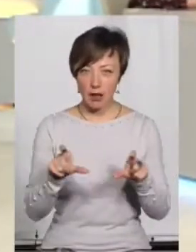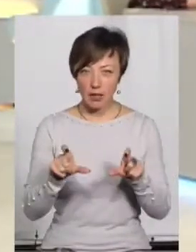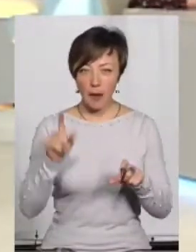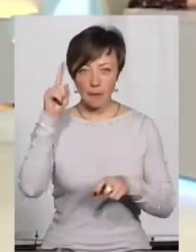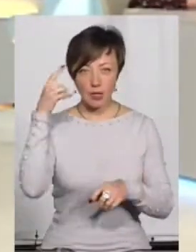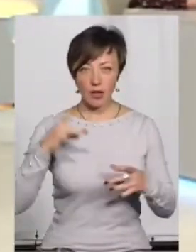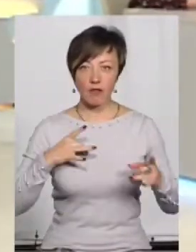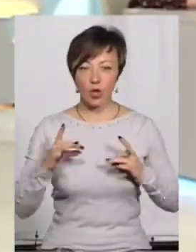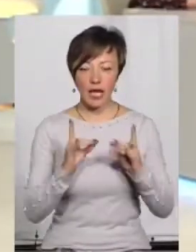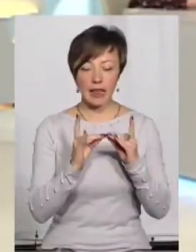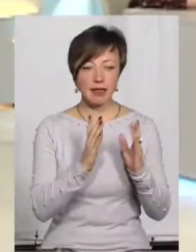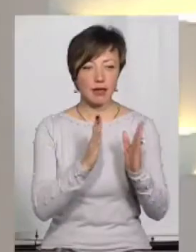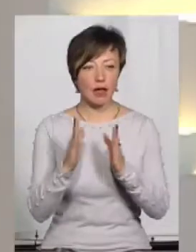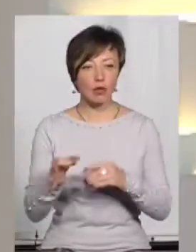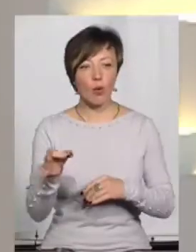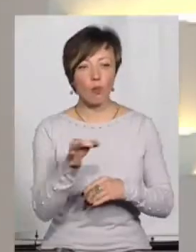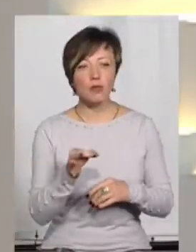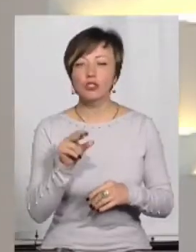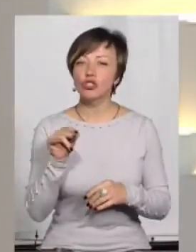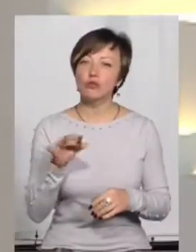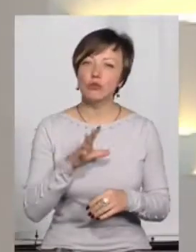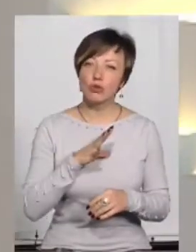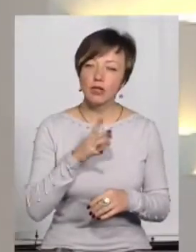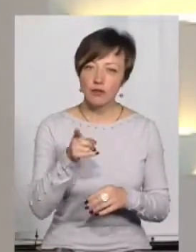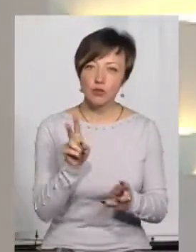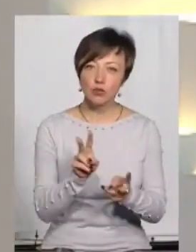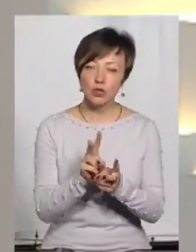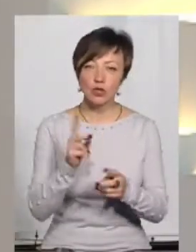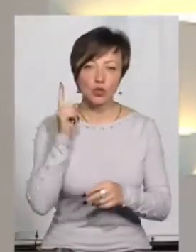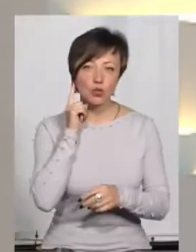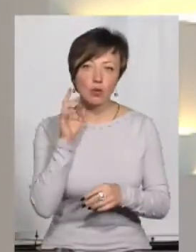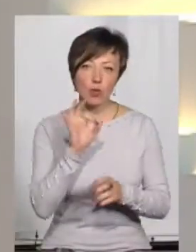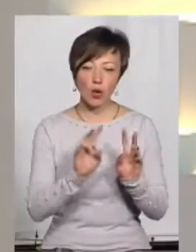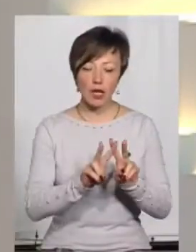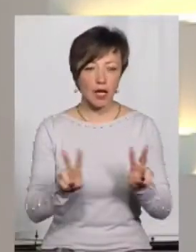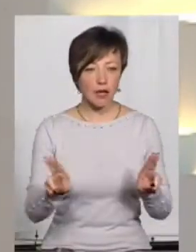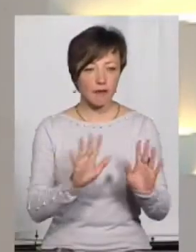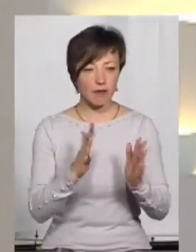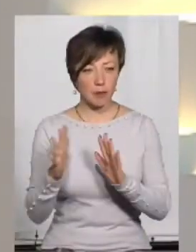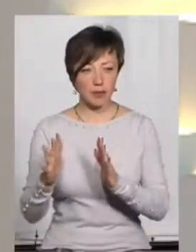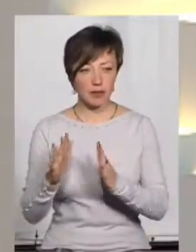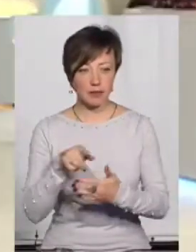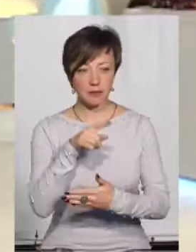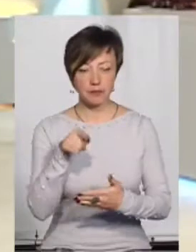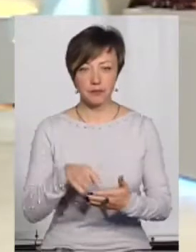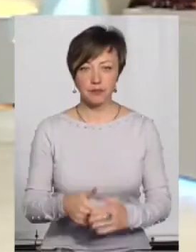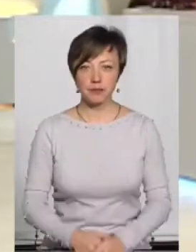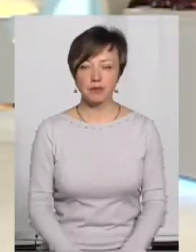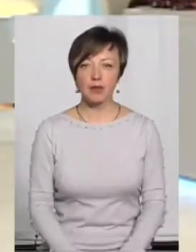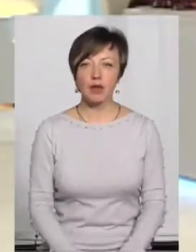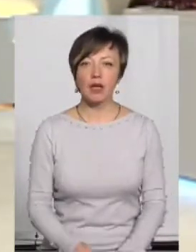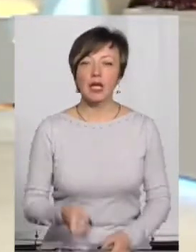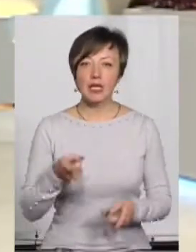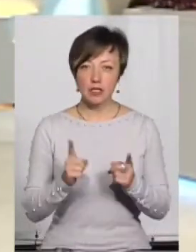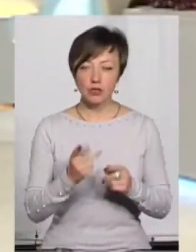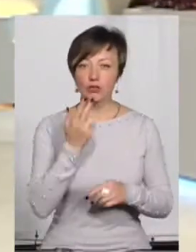інтернати області. Чи були, чи зустрічалися, чи чули ви про якісь подібні випадки? Так, дійсно,